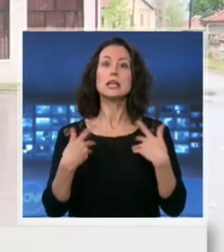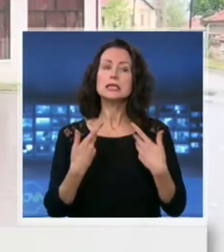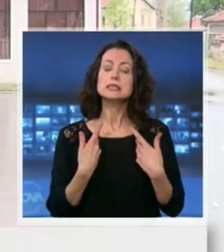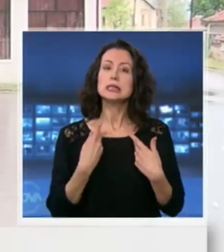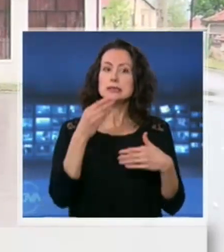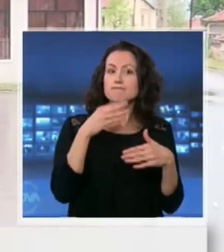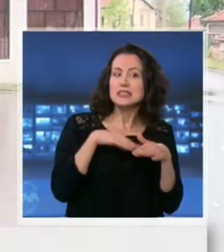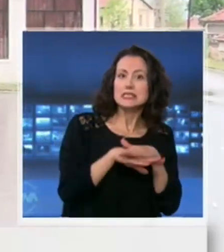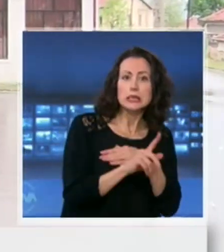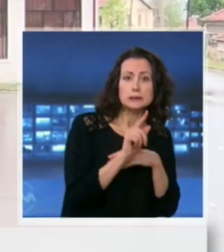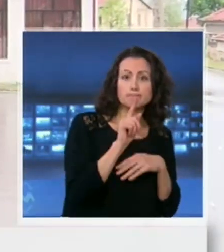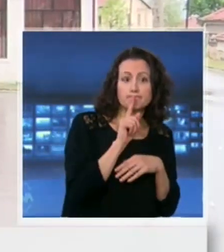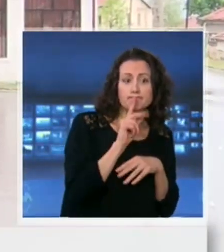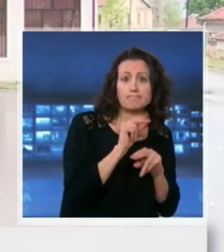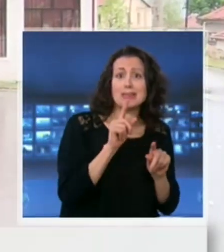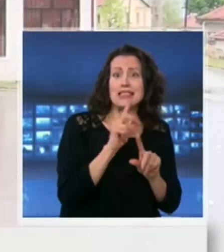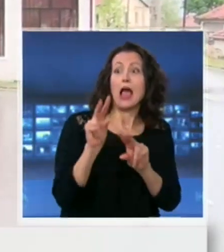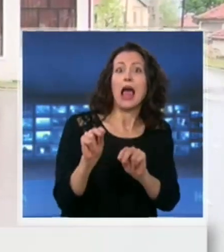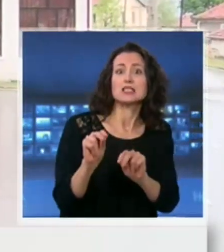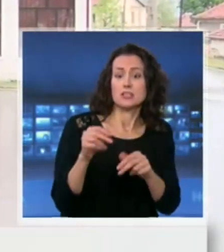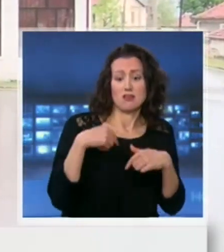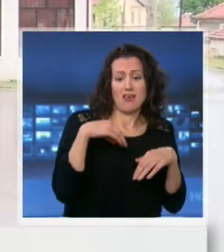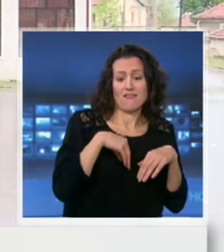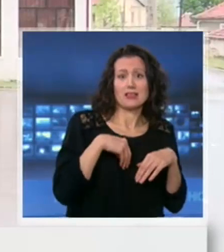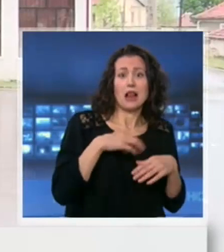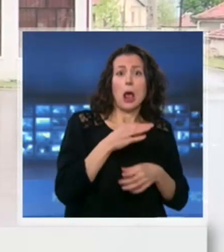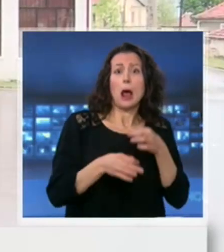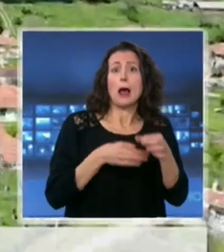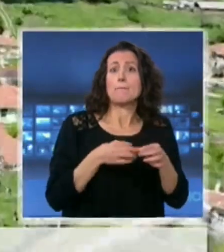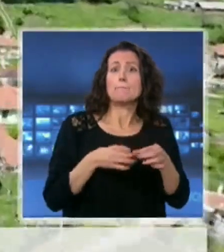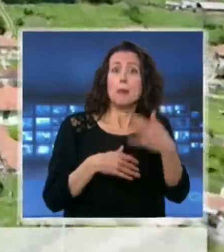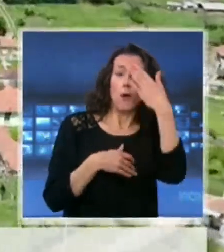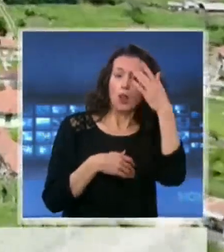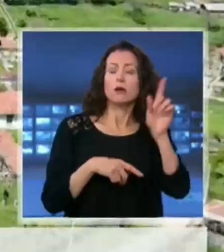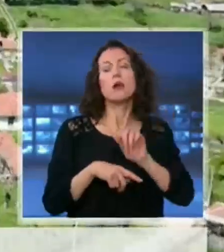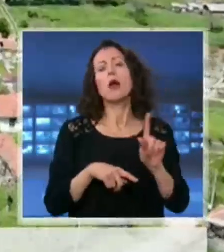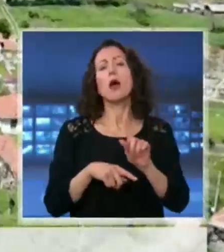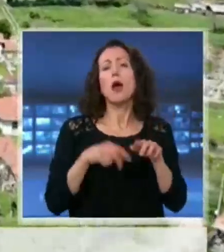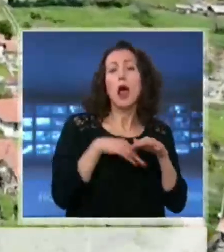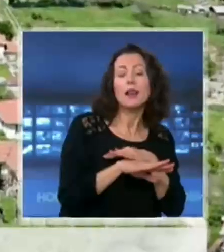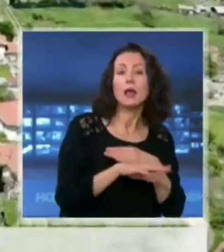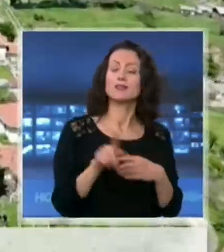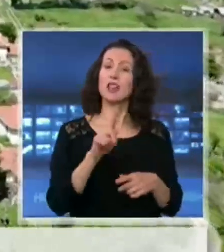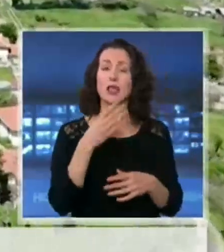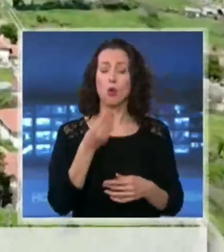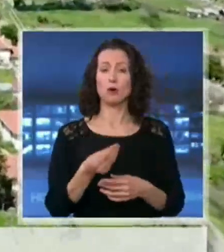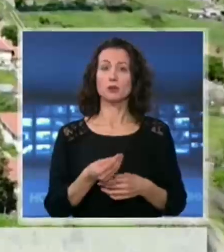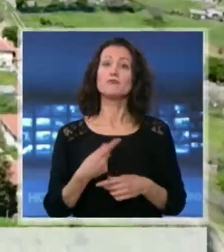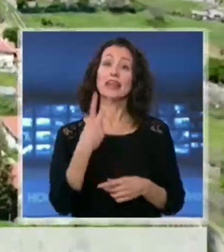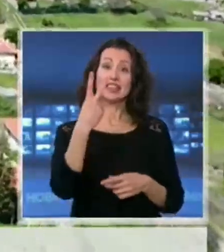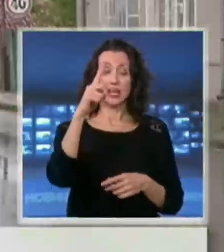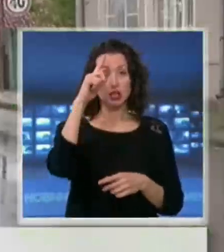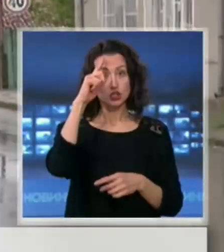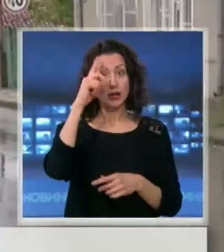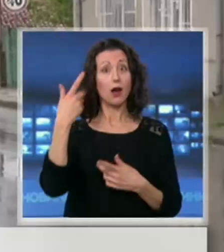имат някаква зараза от тях си, могат така леко да подмени всичко. Двете жени с положителни проби от Нидерландия са се прибрали с